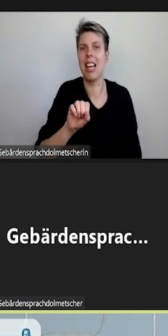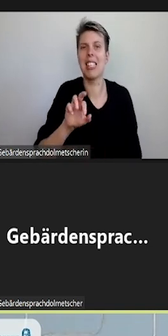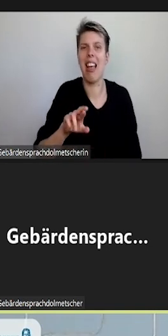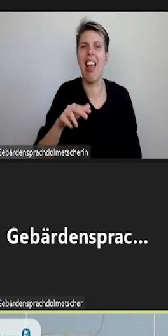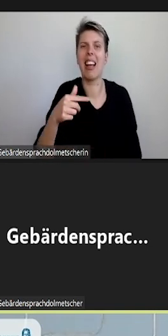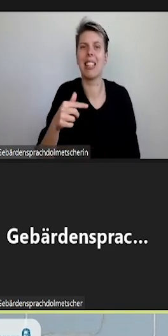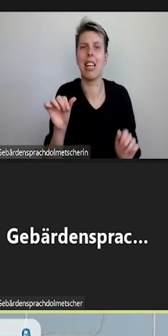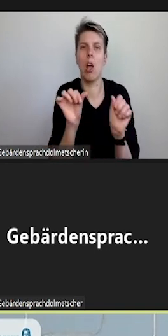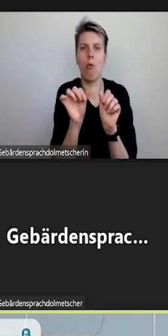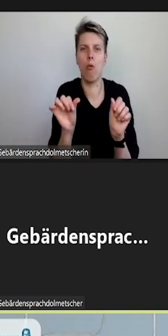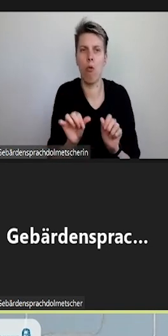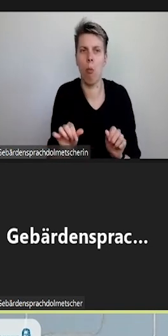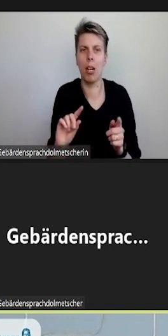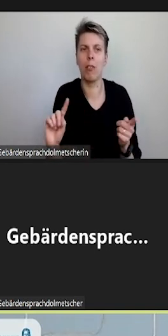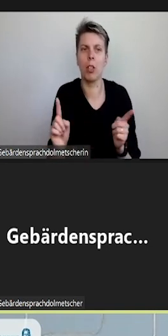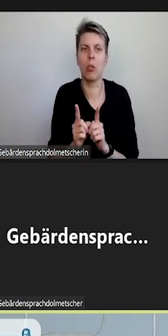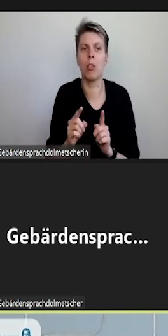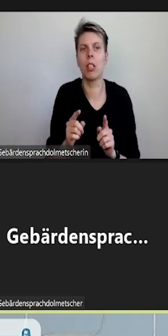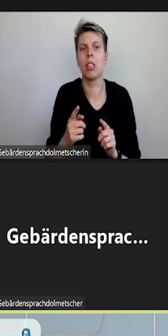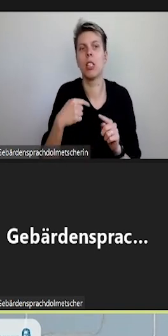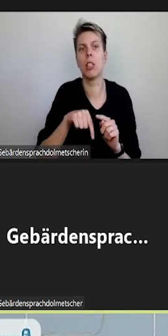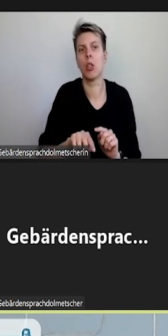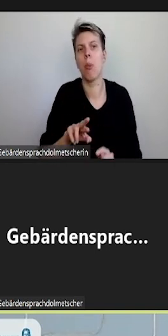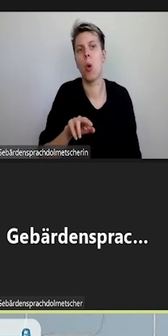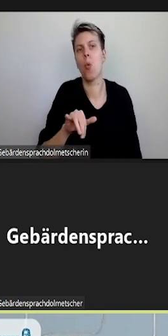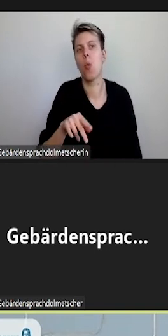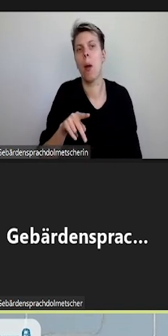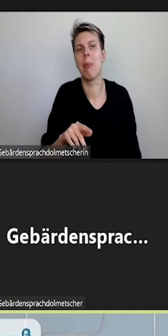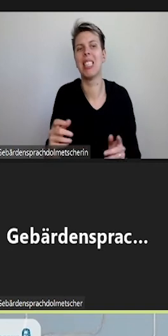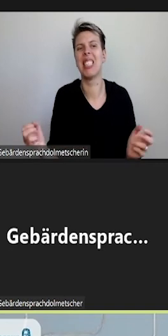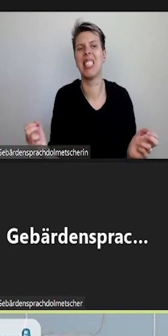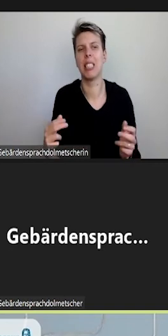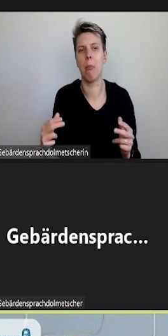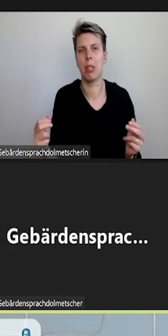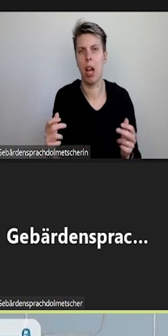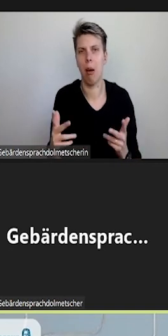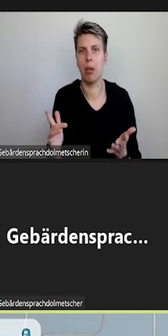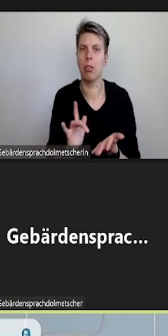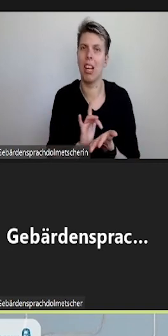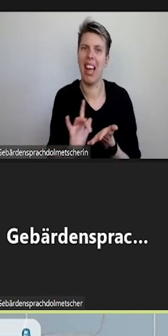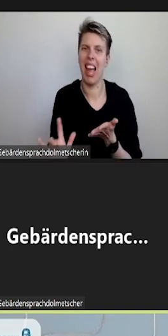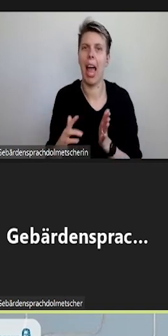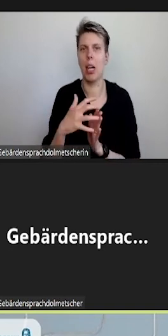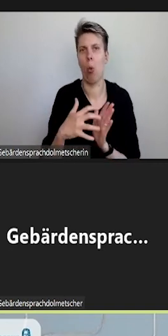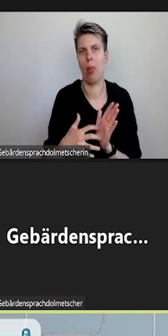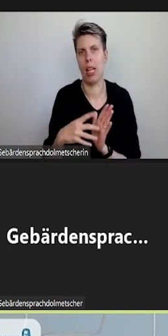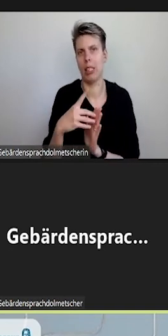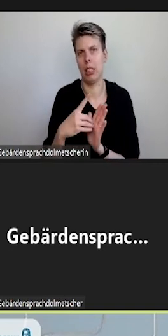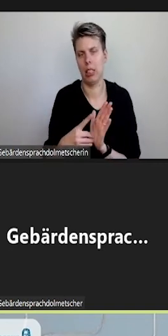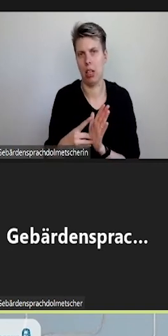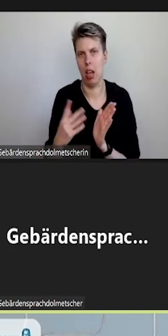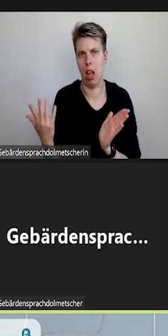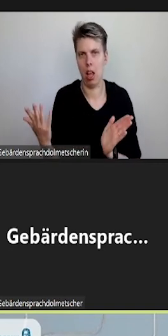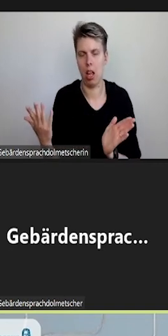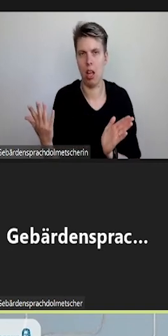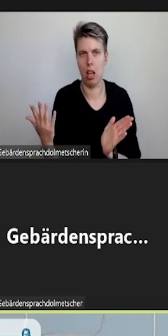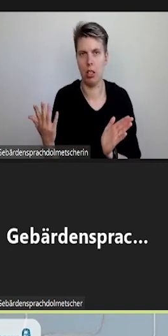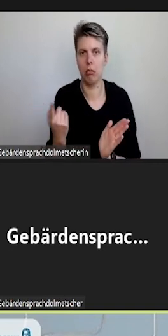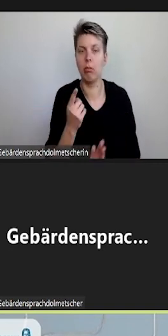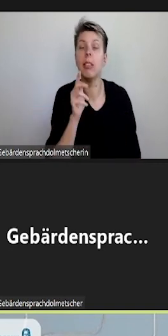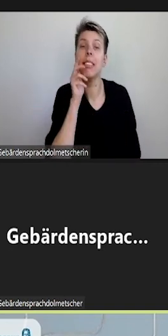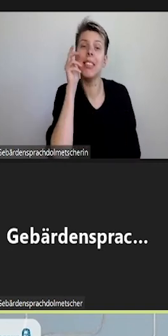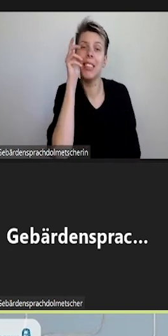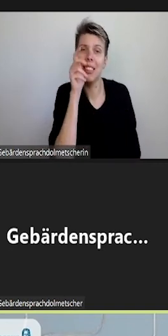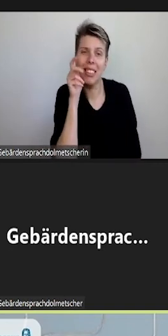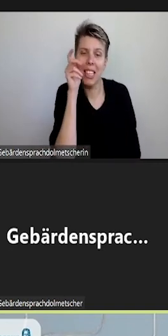-Format. Das steht für Subrib Subtitle und ist eine reine Textdatei. Diese könnten Sie theoretisch